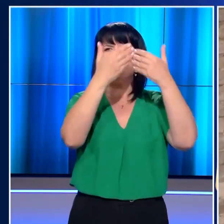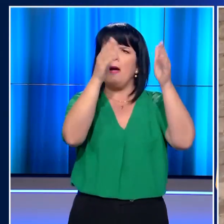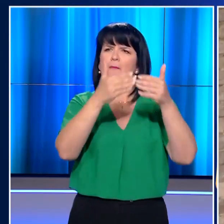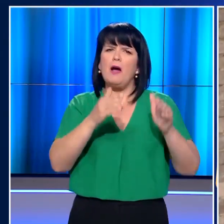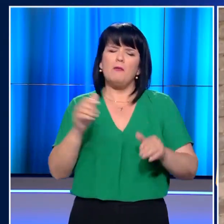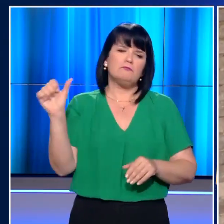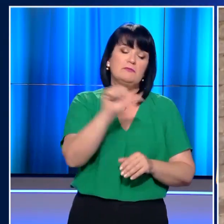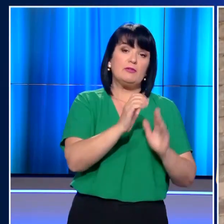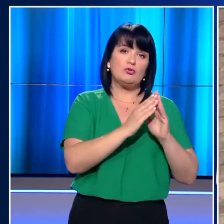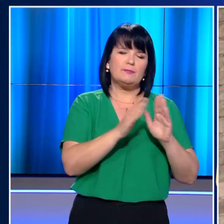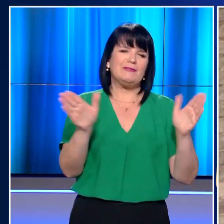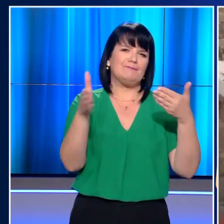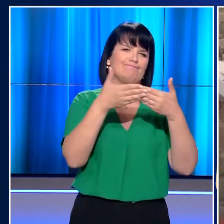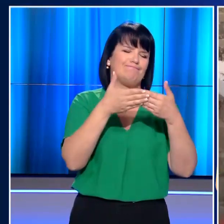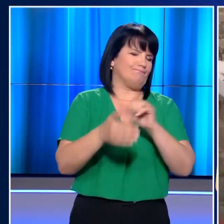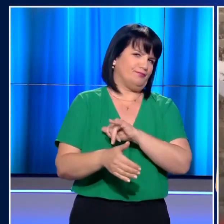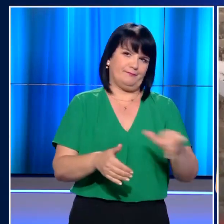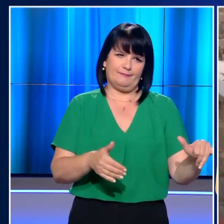Δεν επέστρεψε ποτέ σπίτι για να τα κλείσει.